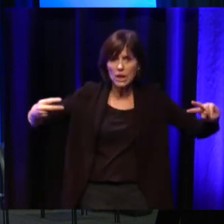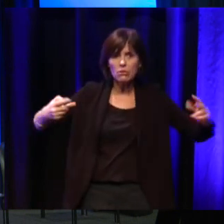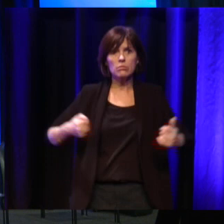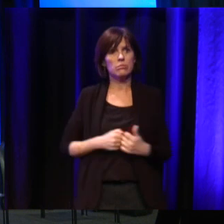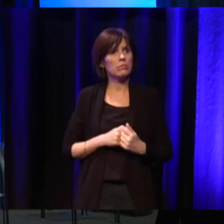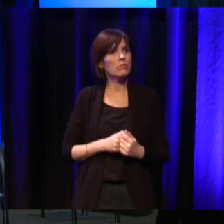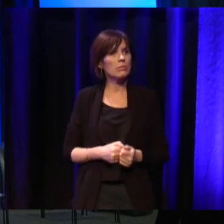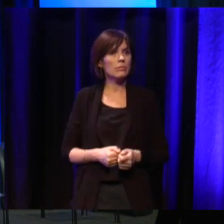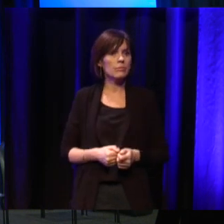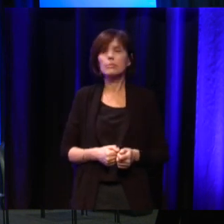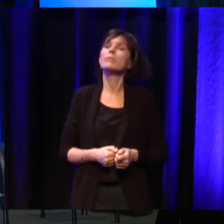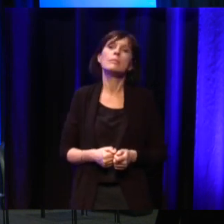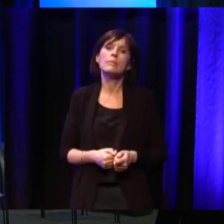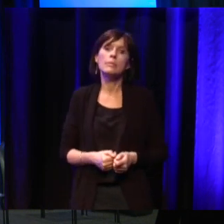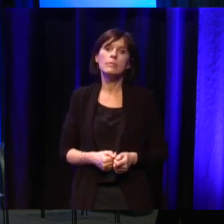évidemment,